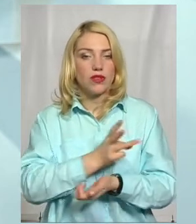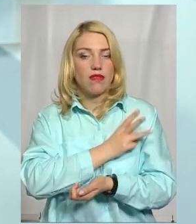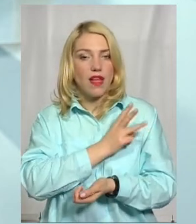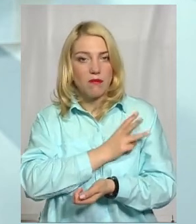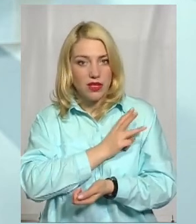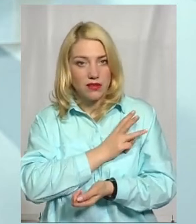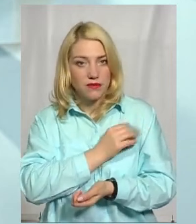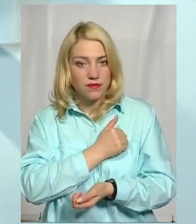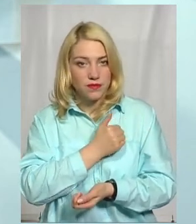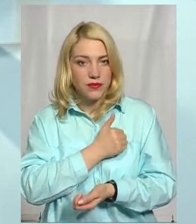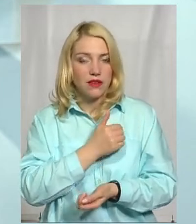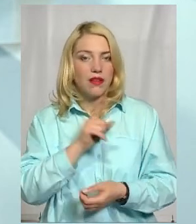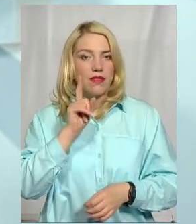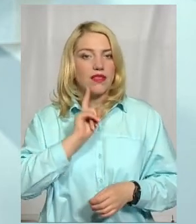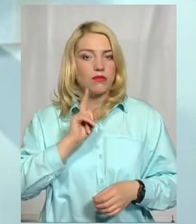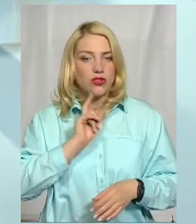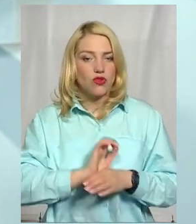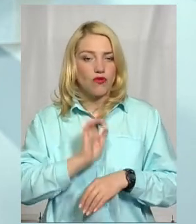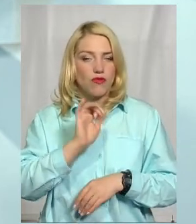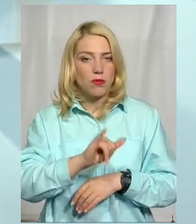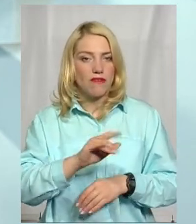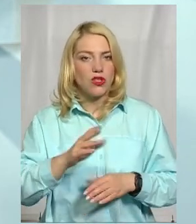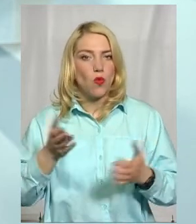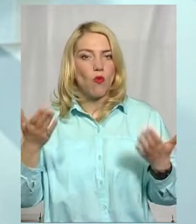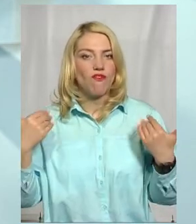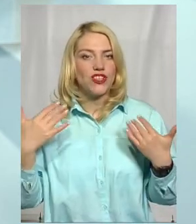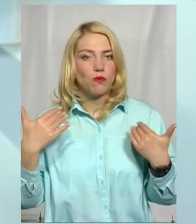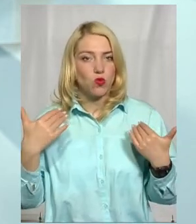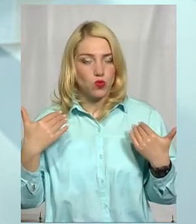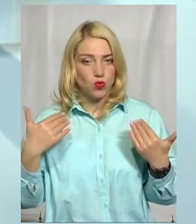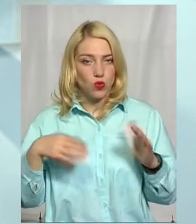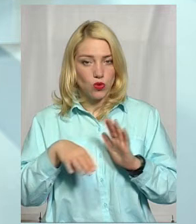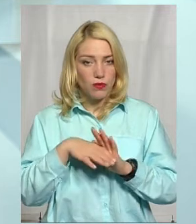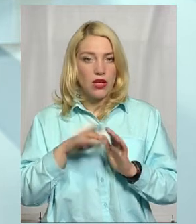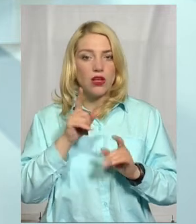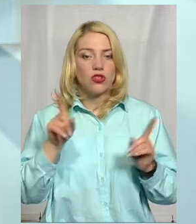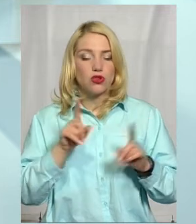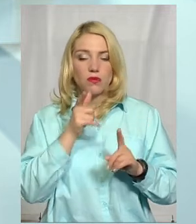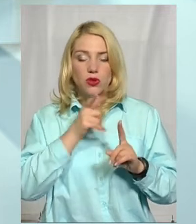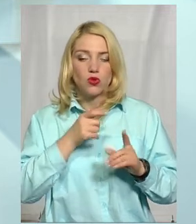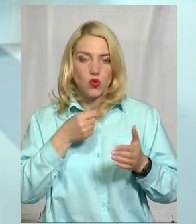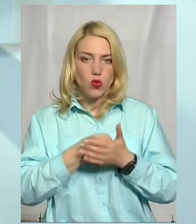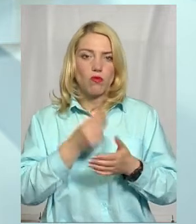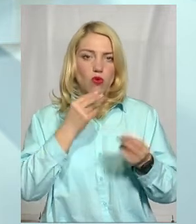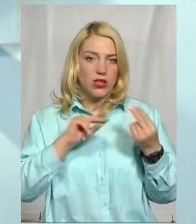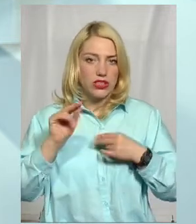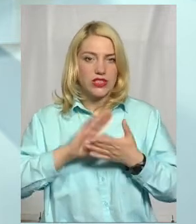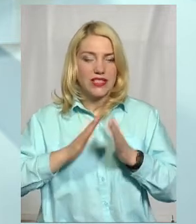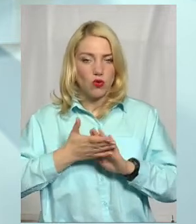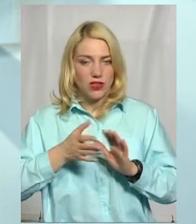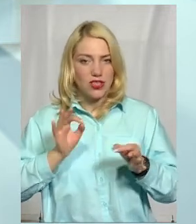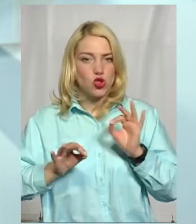тимчасово відправити у відпустку для того, щоб на час нормалізації ситуації. Але щоб